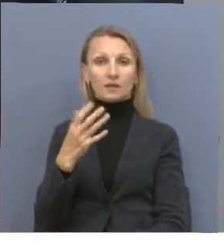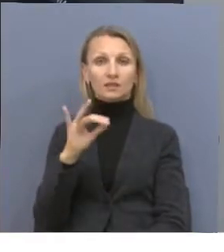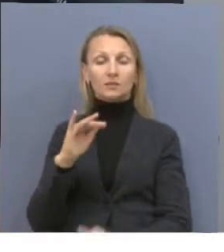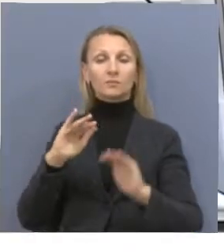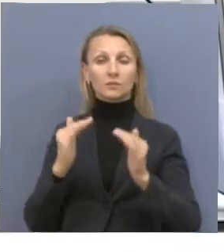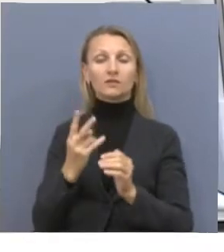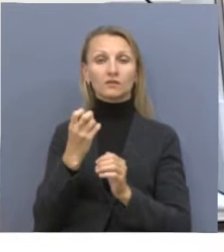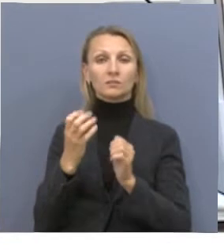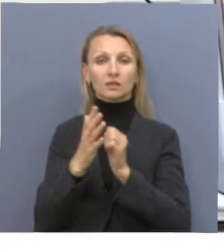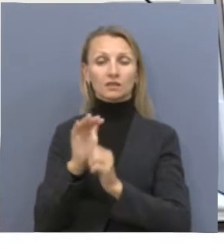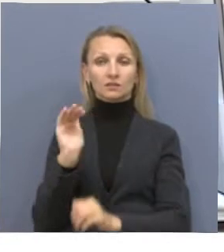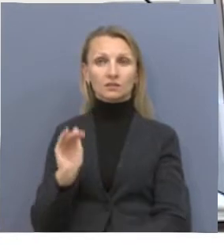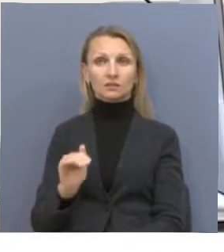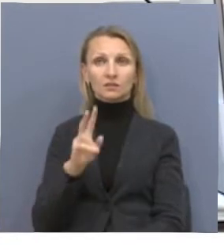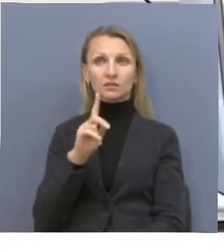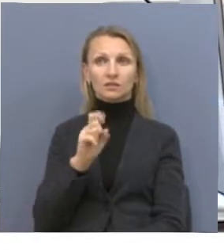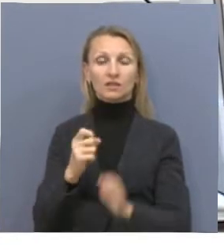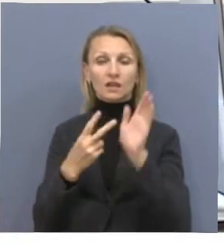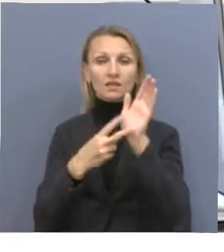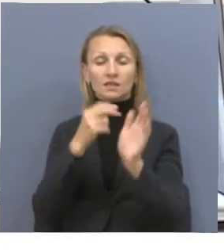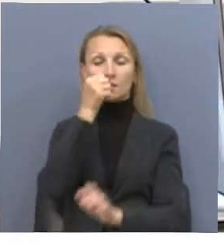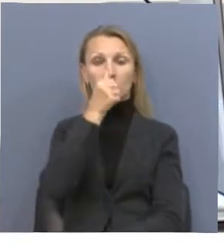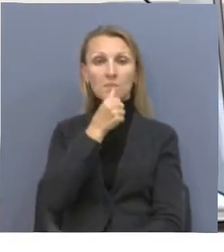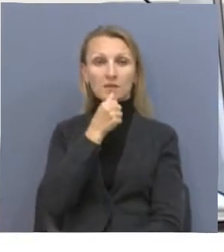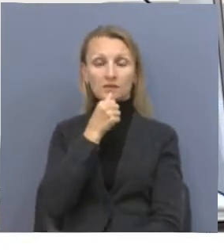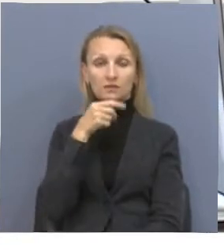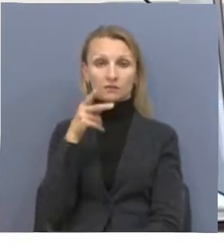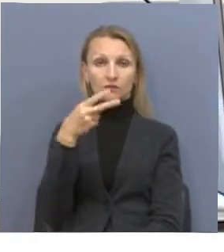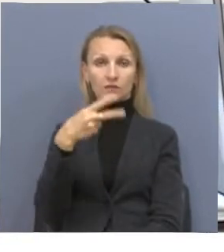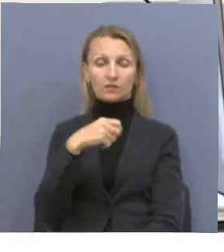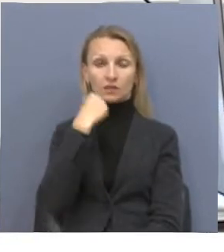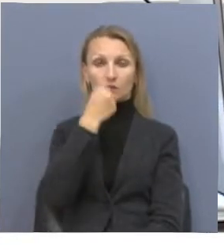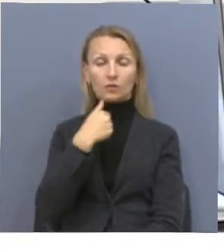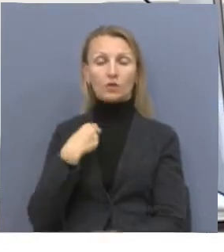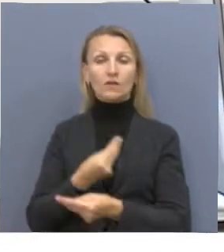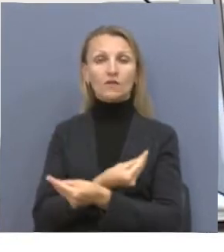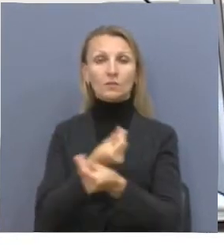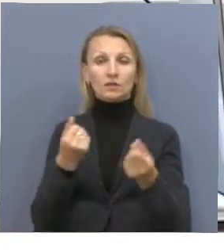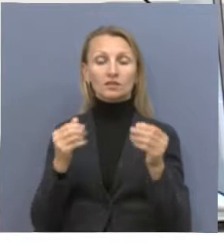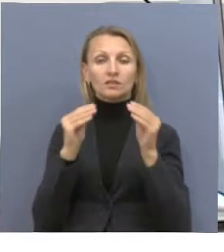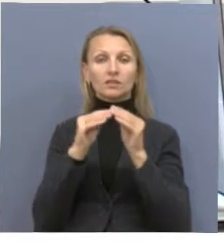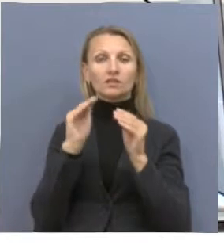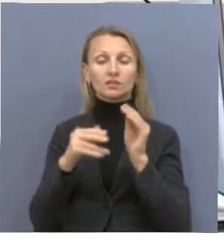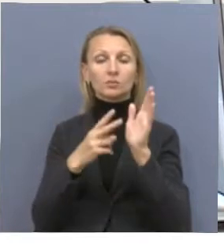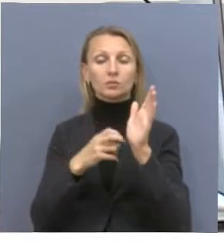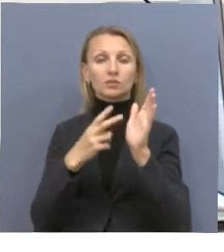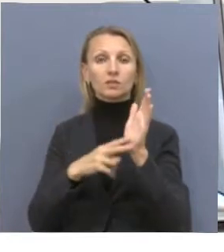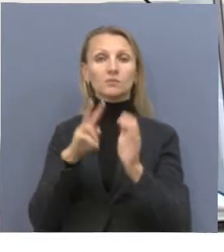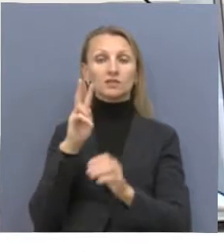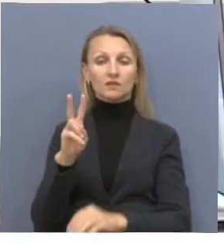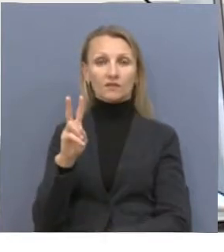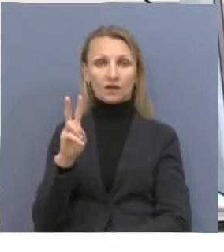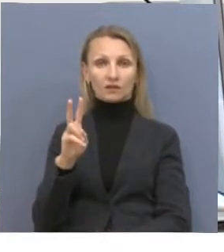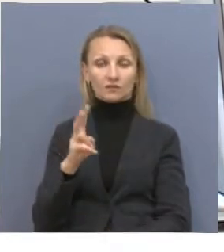тысяч. За 7 месяцев текущего года у нас выплачено 10772 медицинским работникам